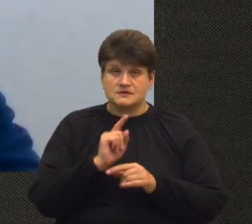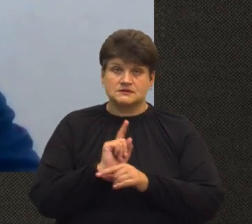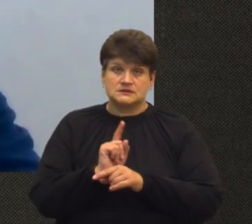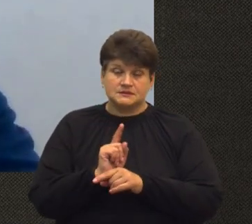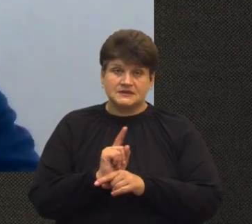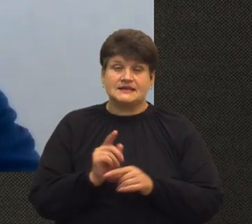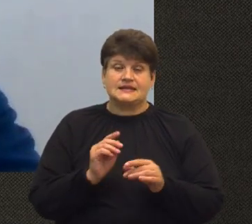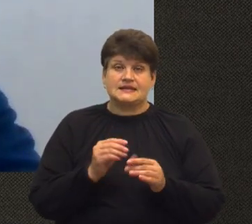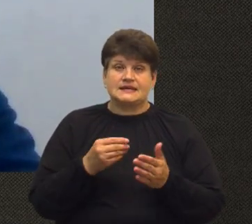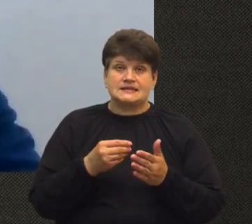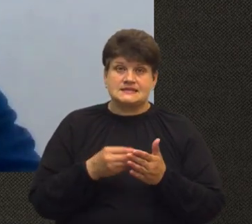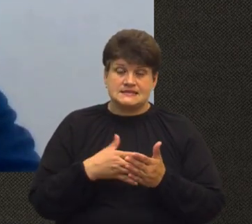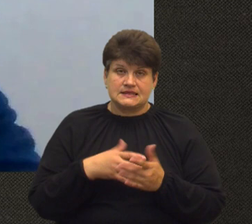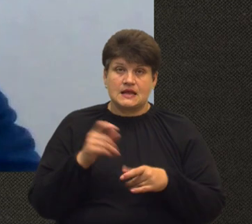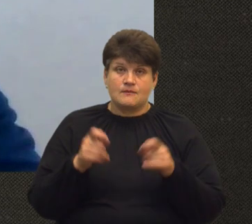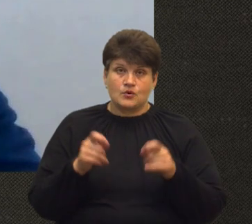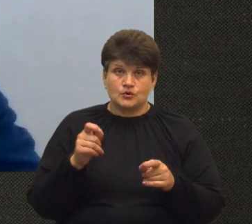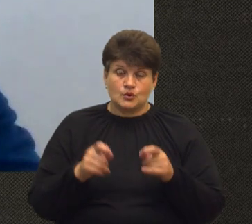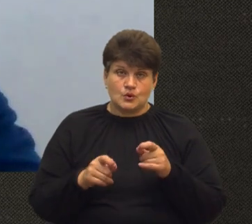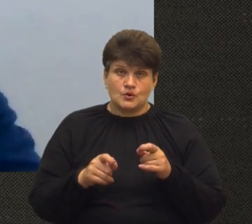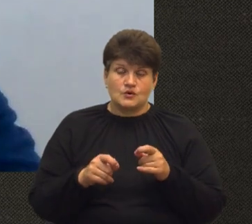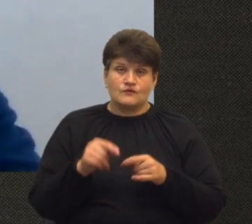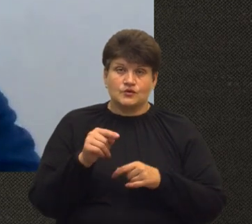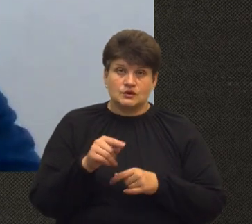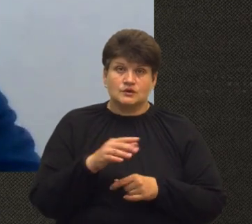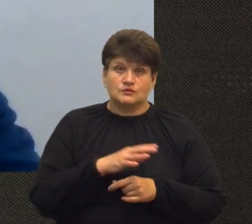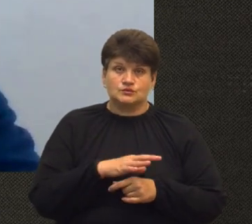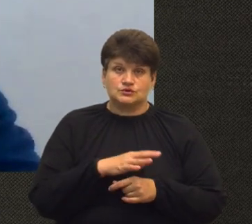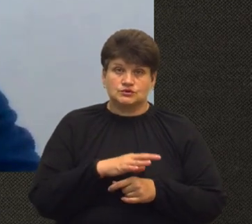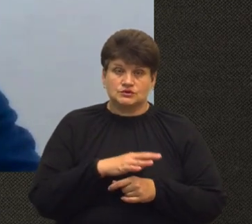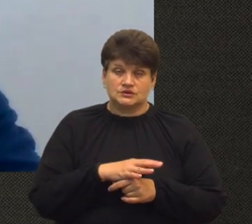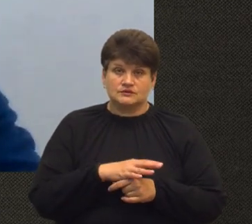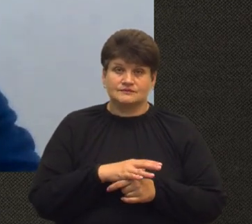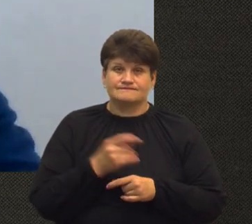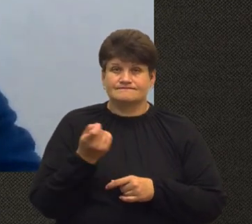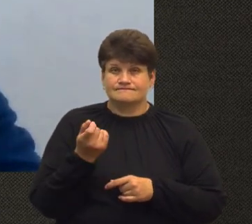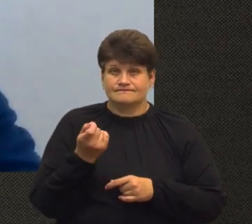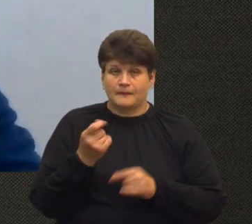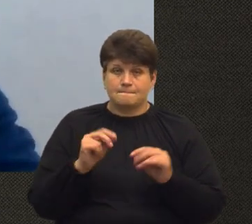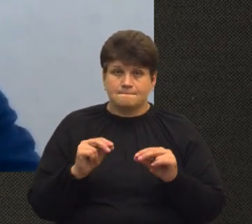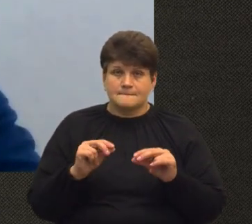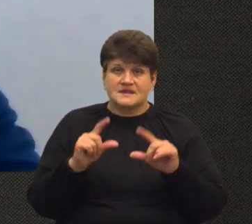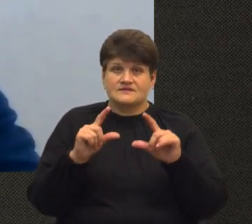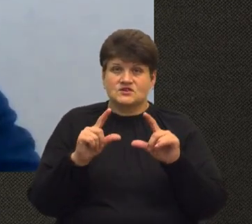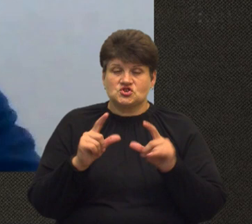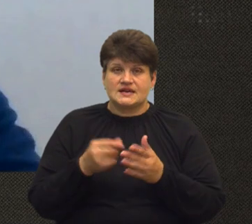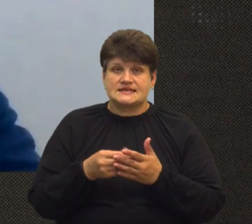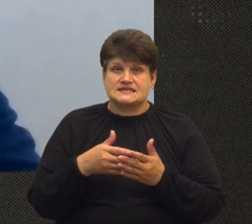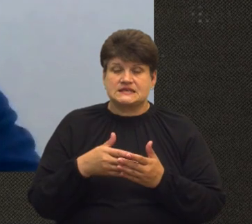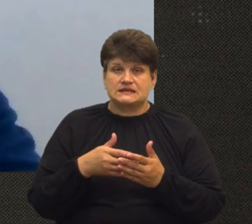на молоко-сировину, оператори ринку, вони очікують незначне підвищення цін від